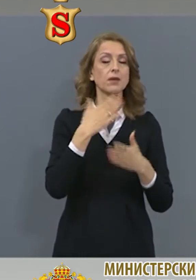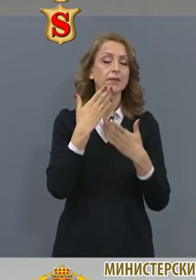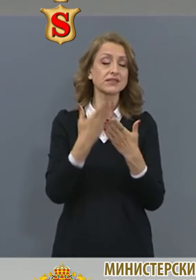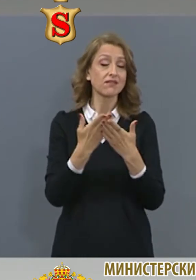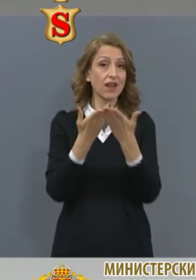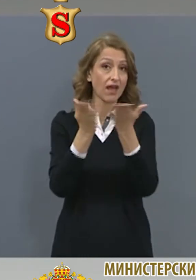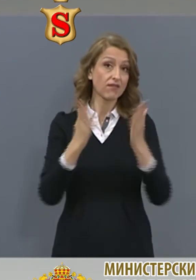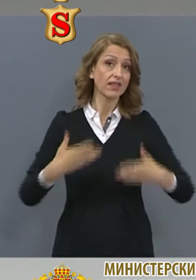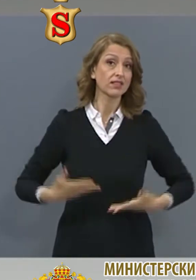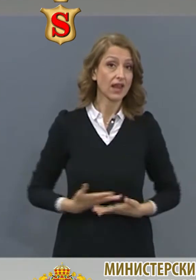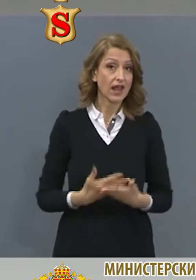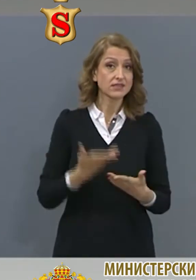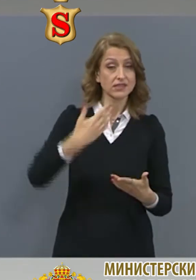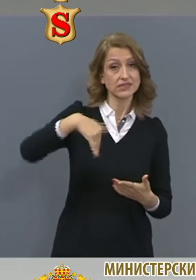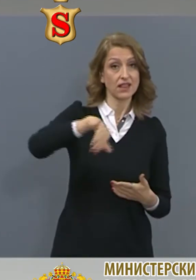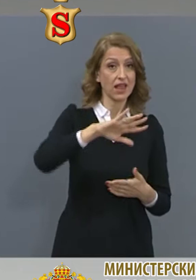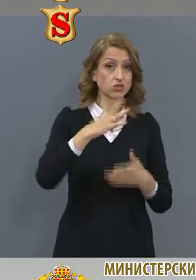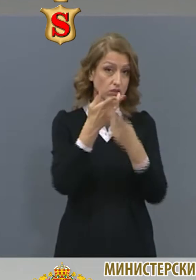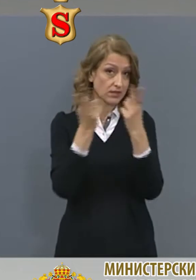зрители, които ни гледат пряко.